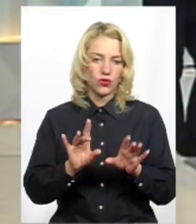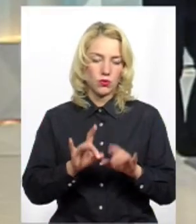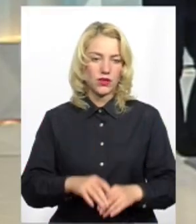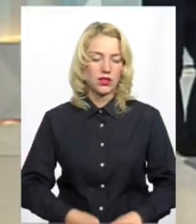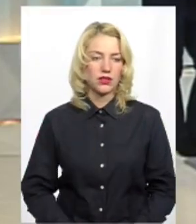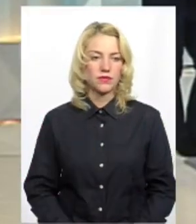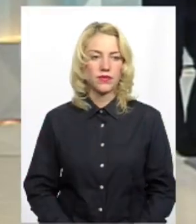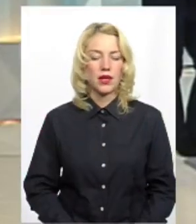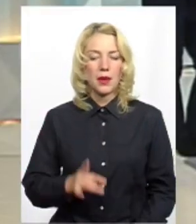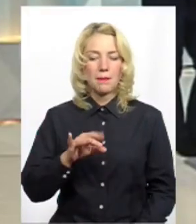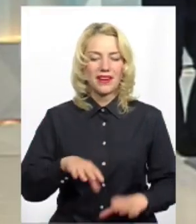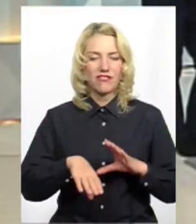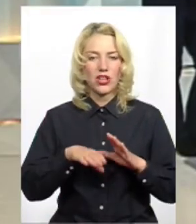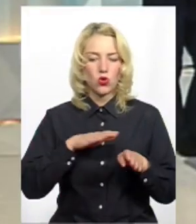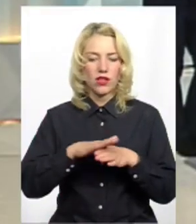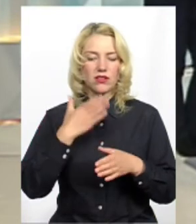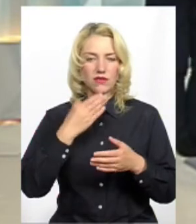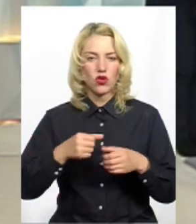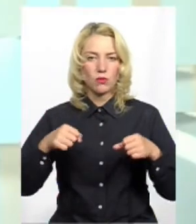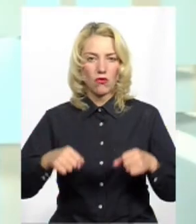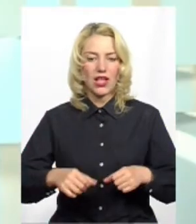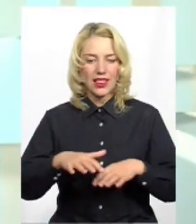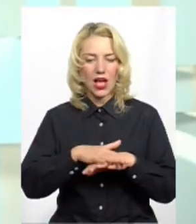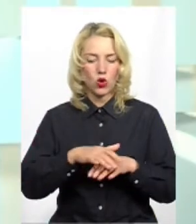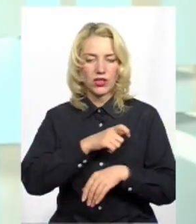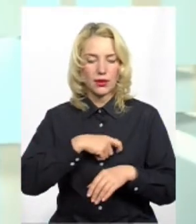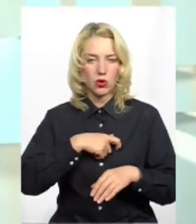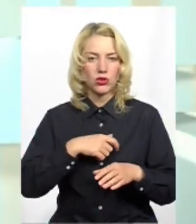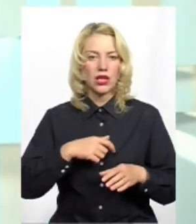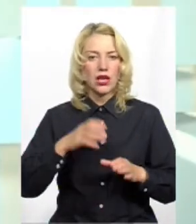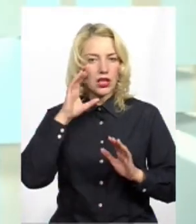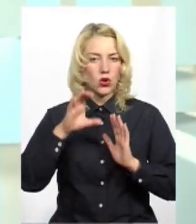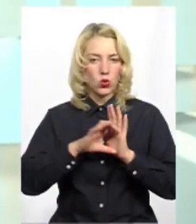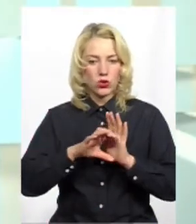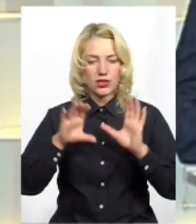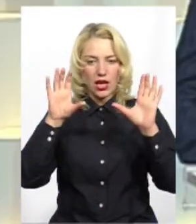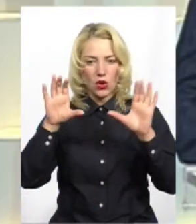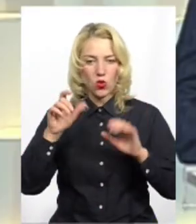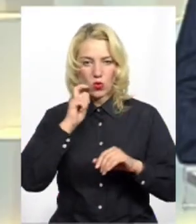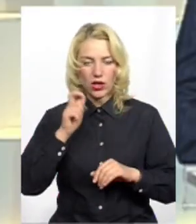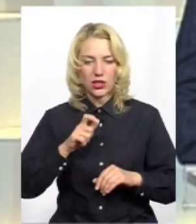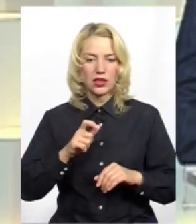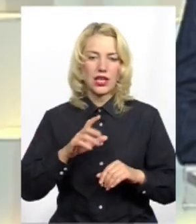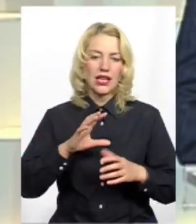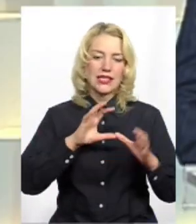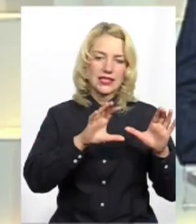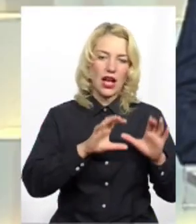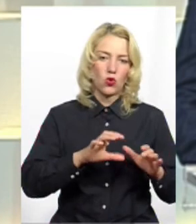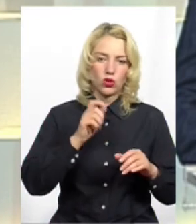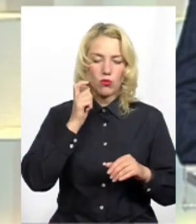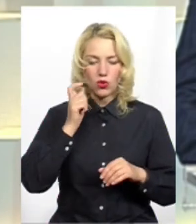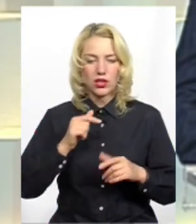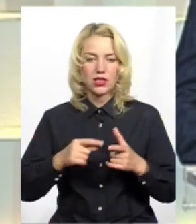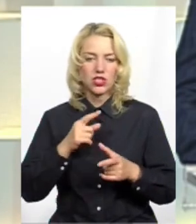При виконанні своїх повноважень народний депутат керується Конституцією України, законами України чи загально визнаними